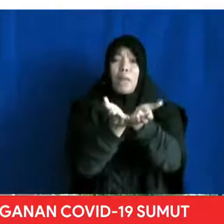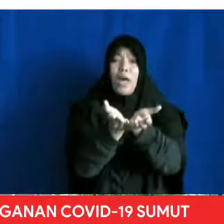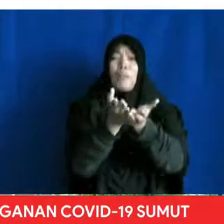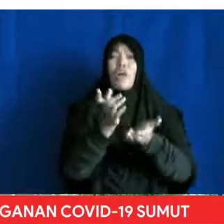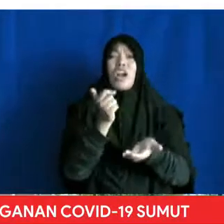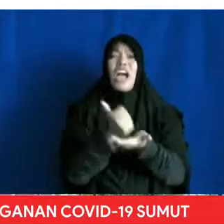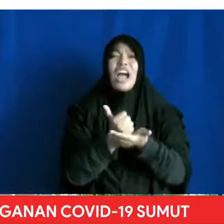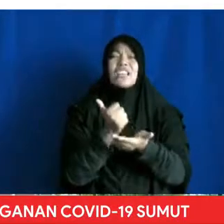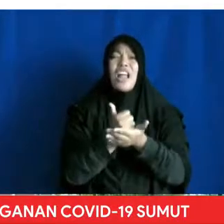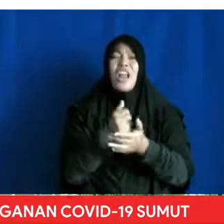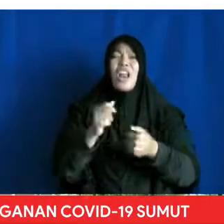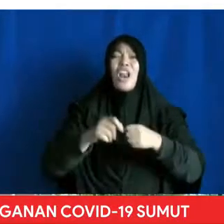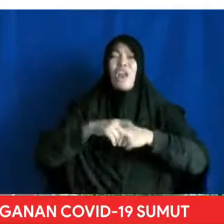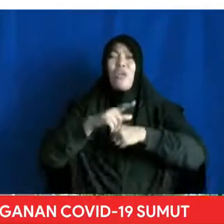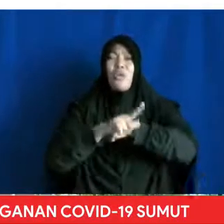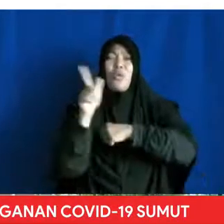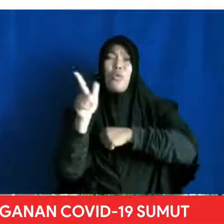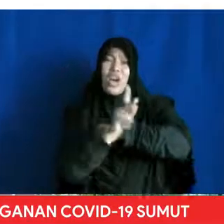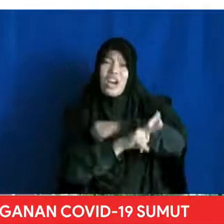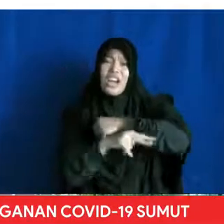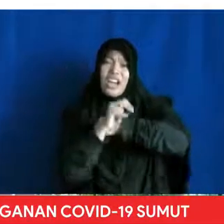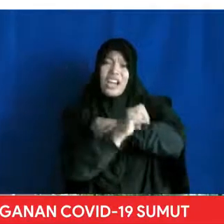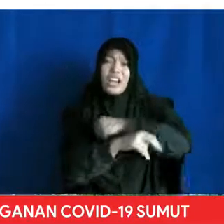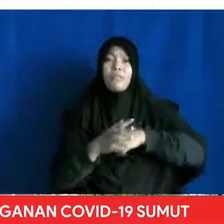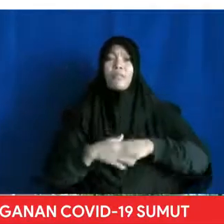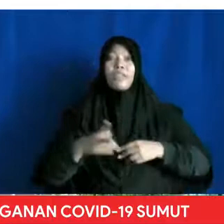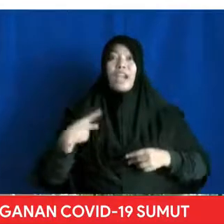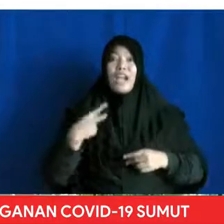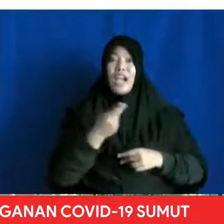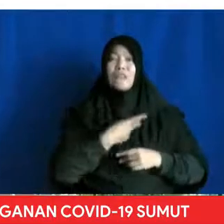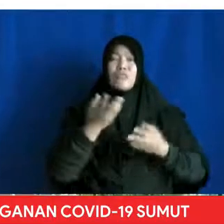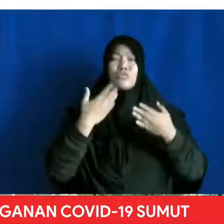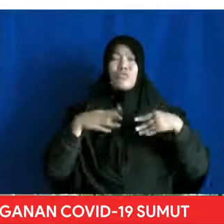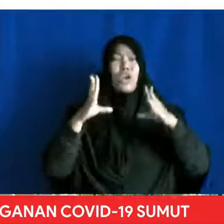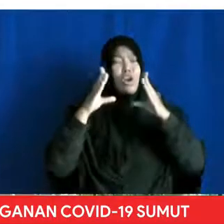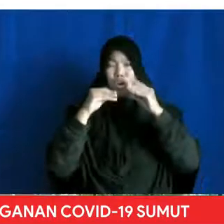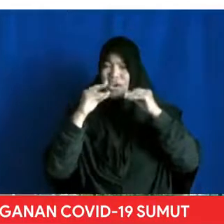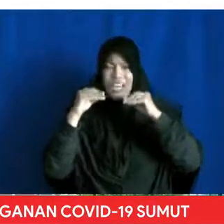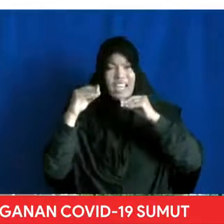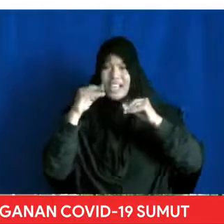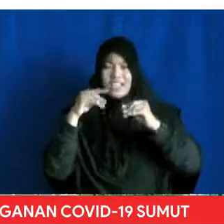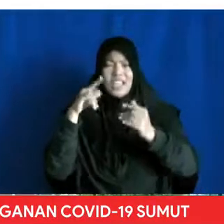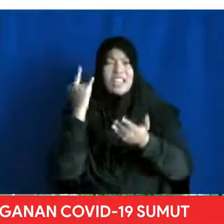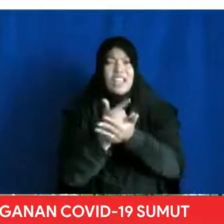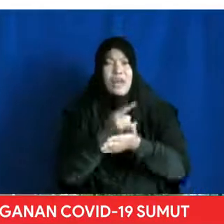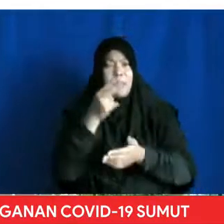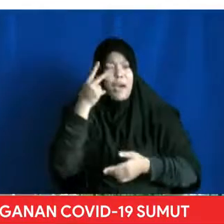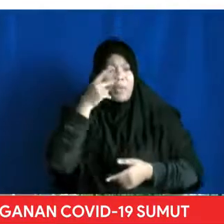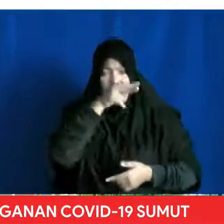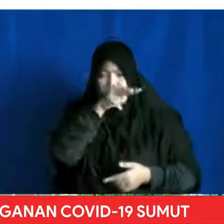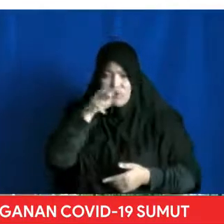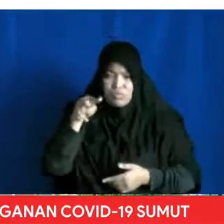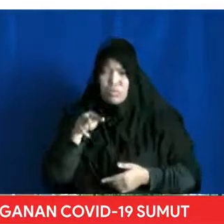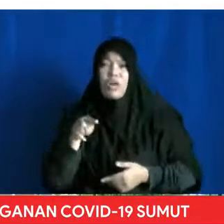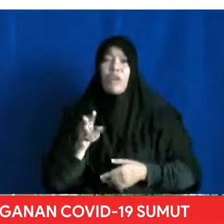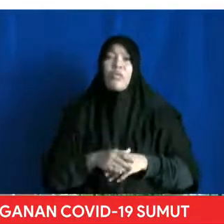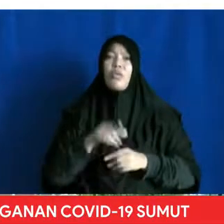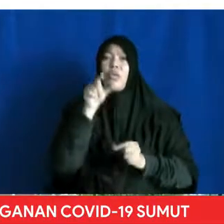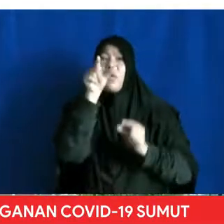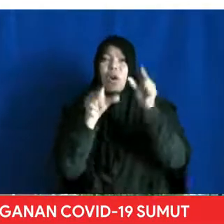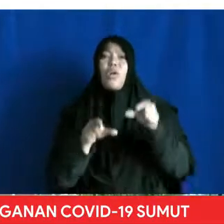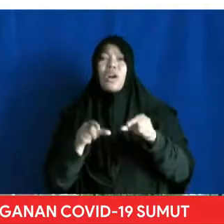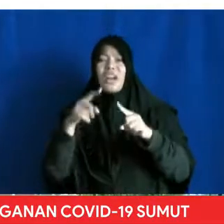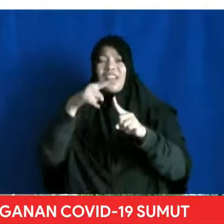Kawan-kawan di Kabupaten Kota Sesumatera Utara Untuk tetap memantau Saudara-saudara kita yang masuk